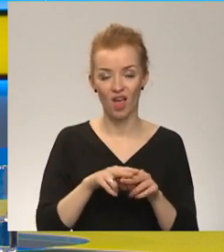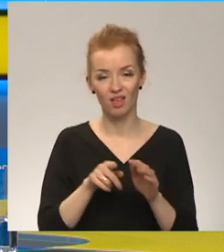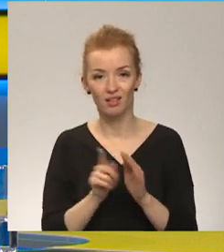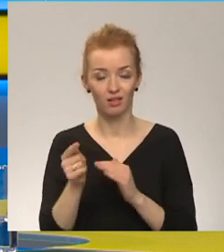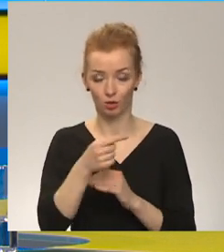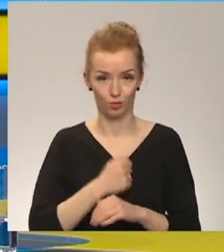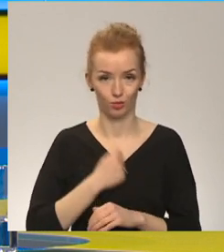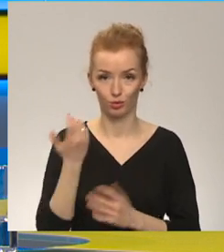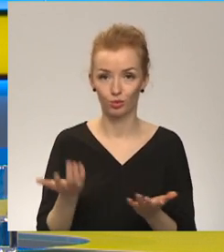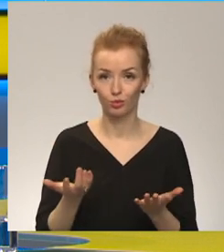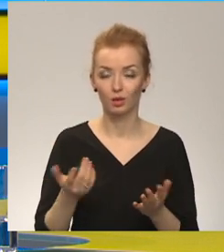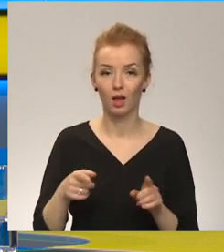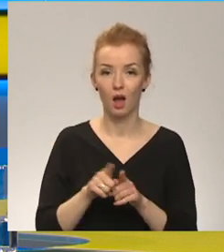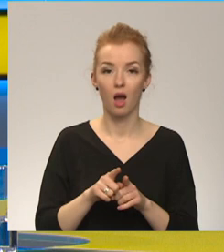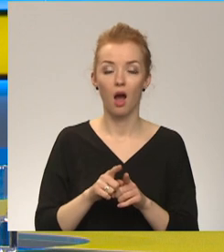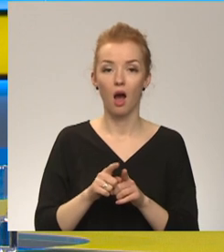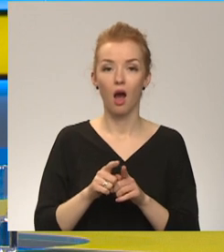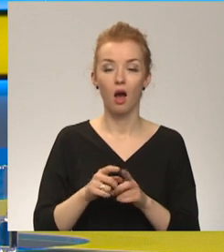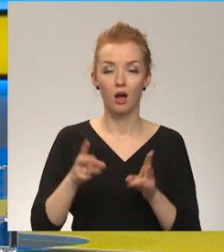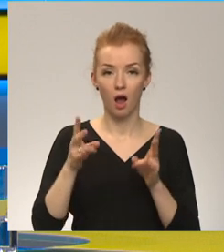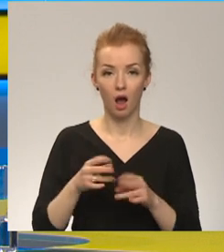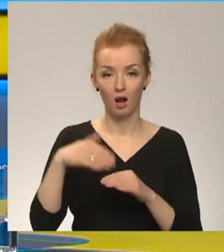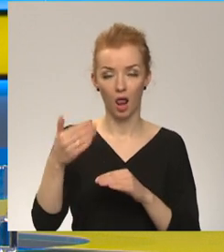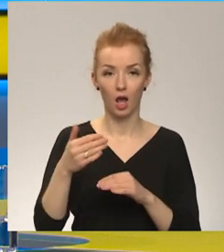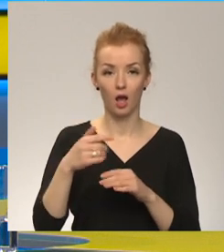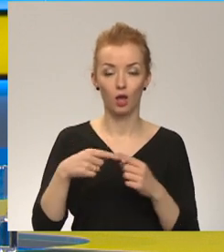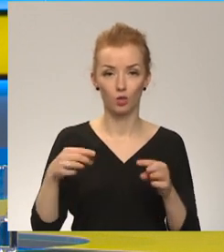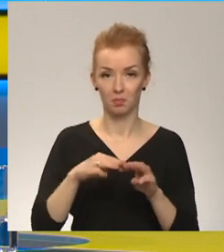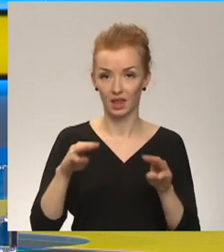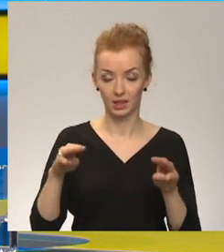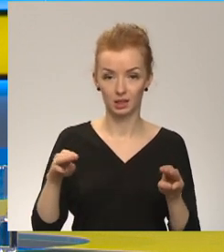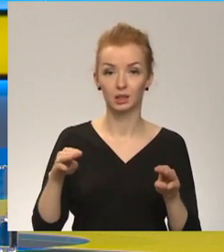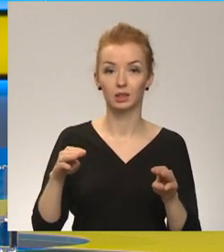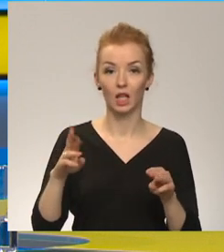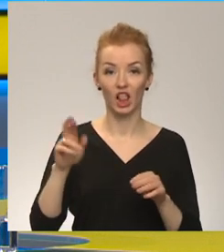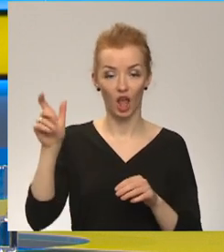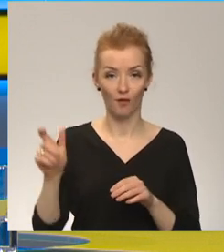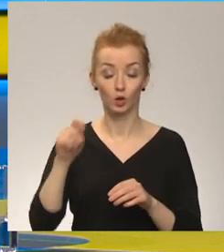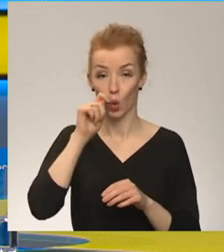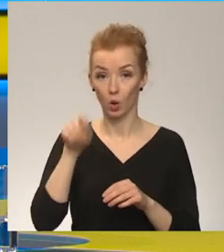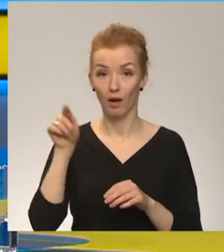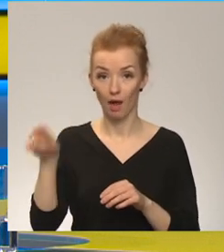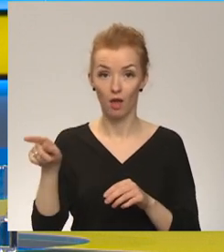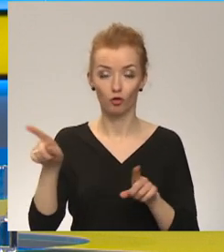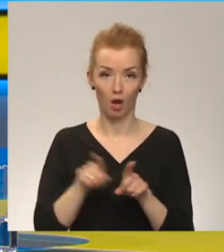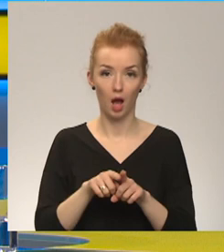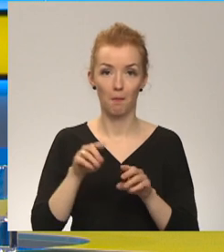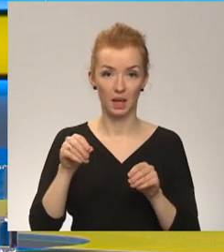Arī ārlietu ministrs Ergas Venikevičs šodien atrodas Ukrainā un arī viņš tieši tāpat pa zemes ceļu